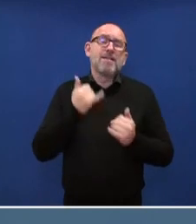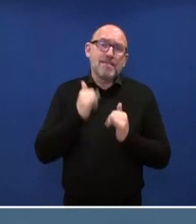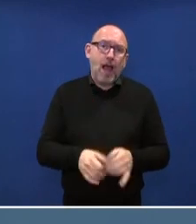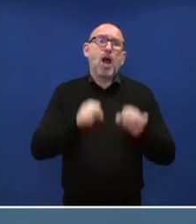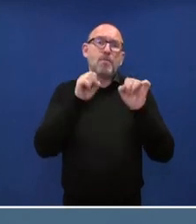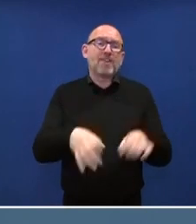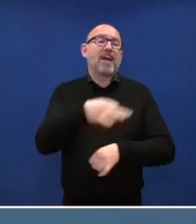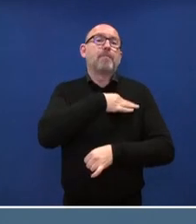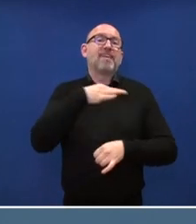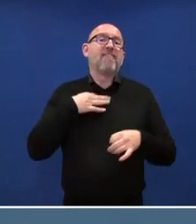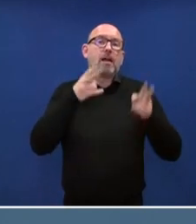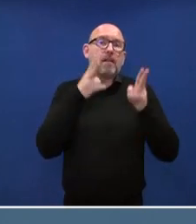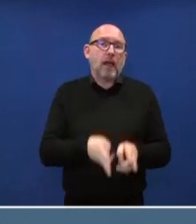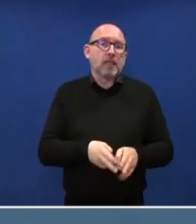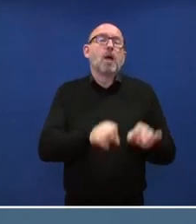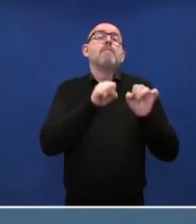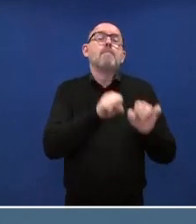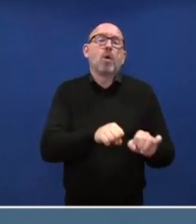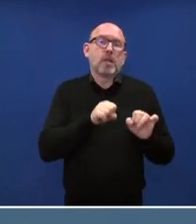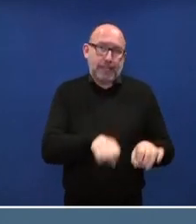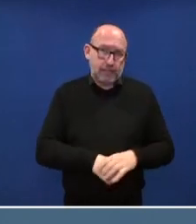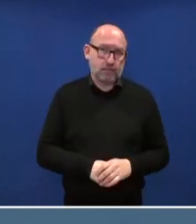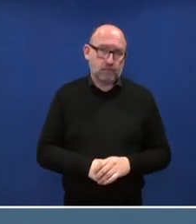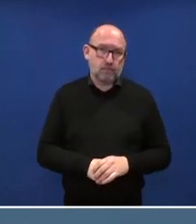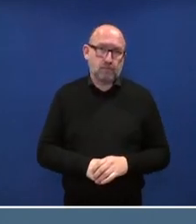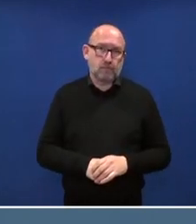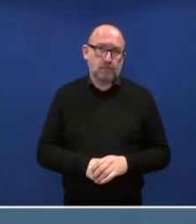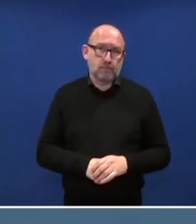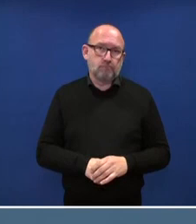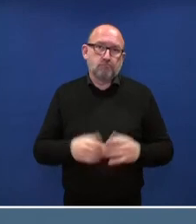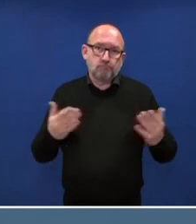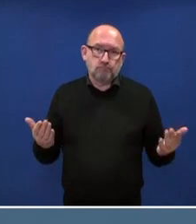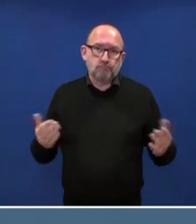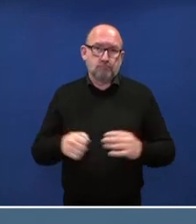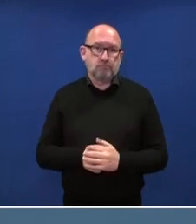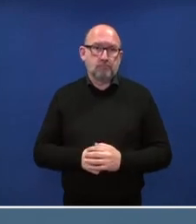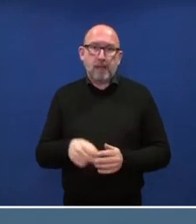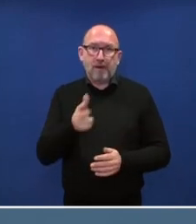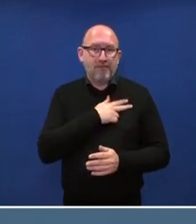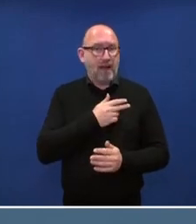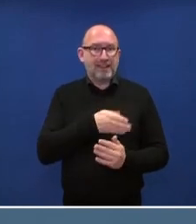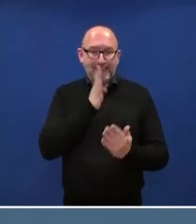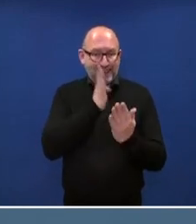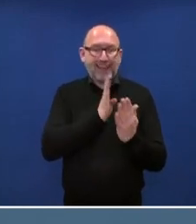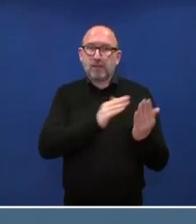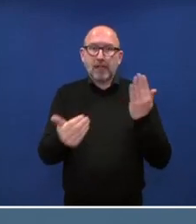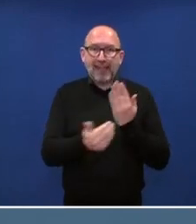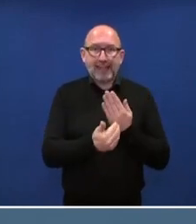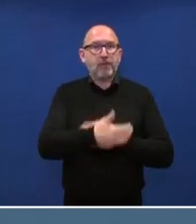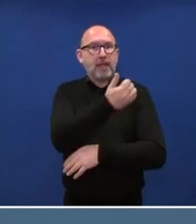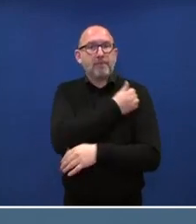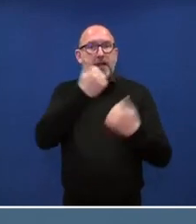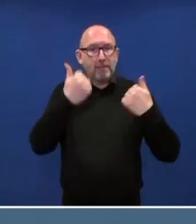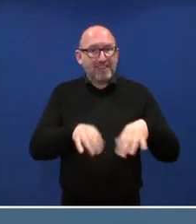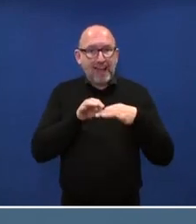weil das Privatrecht ist. Wir wollen in keiner Form und auch nicht in indirekter Form eine Impfpflicht einführen. Auch